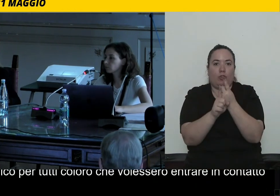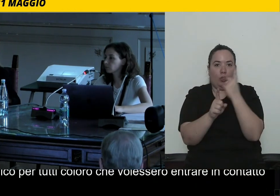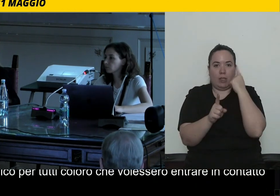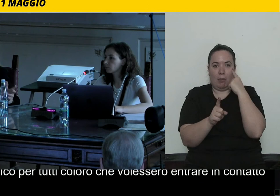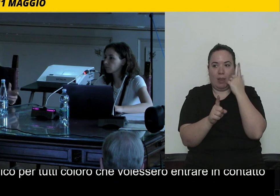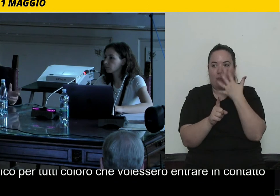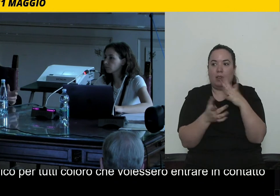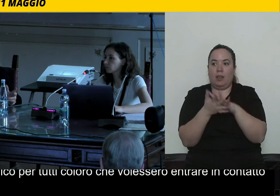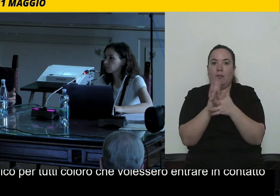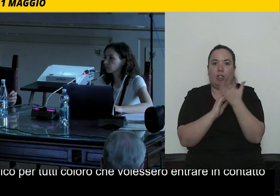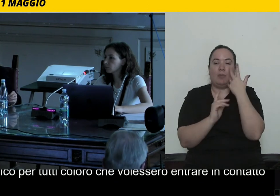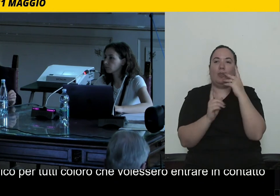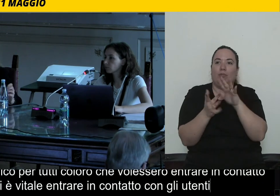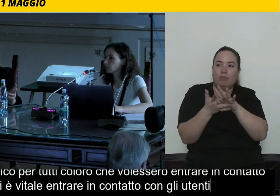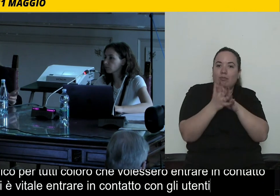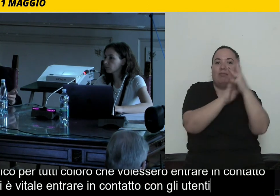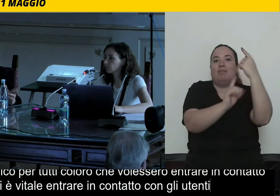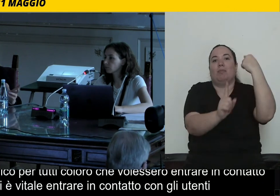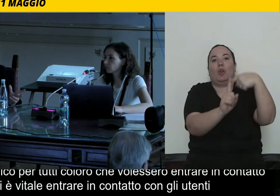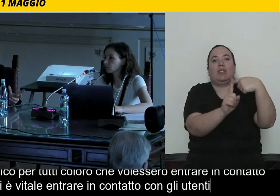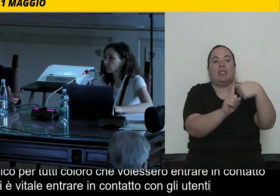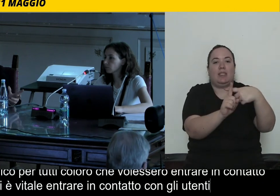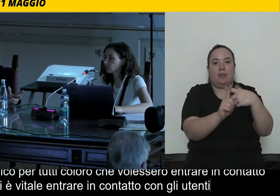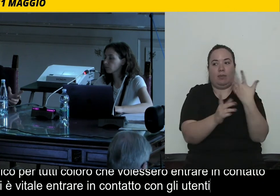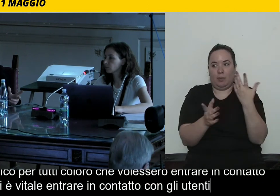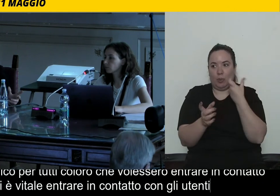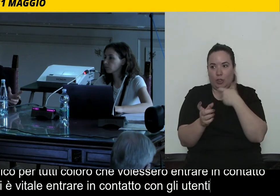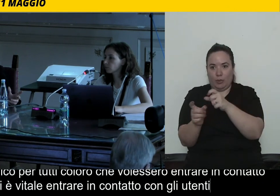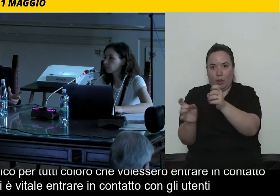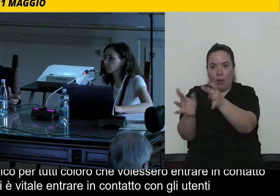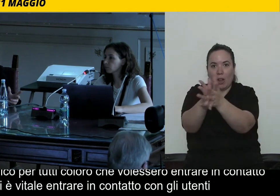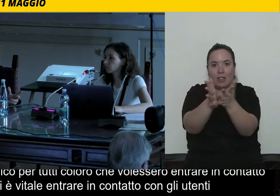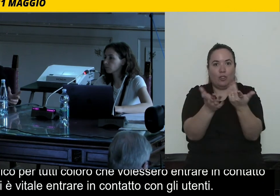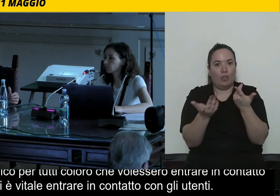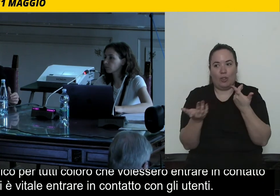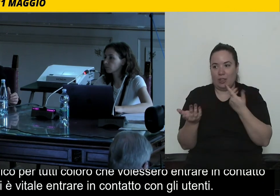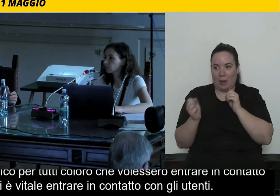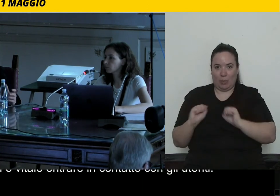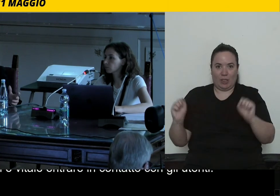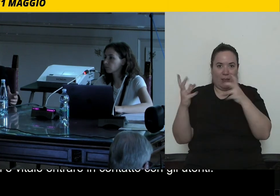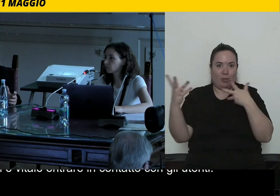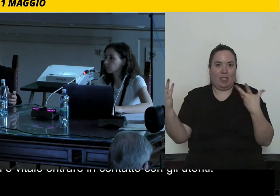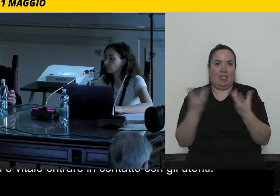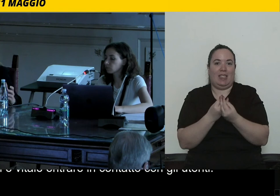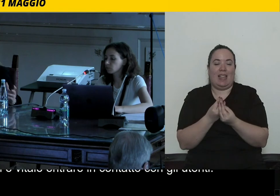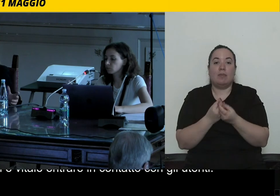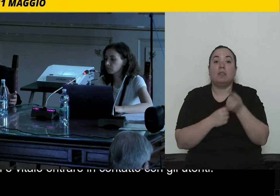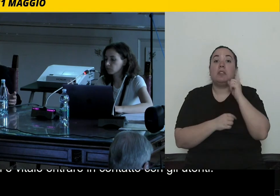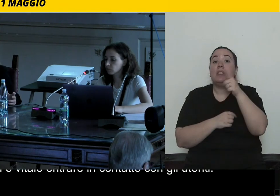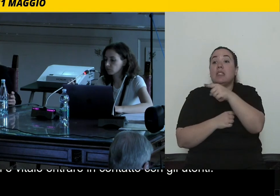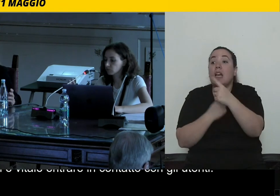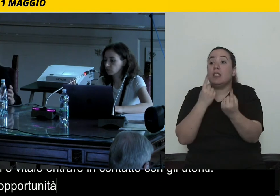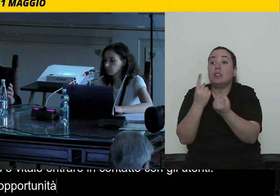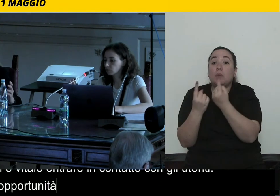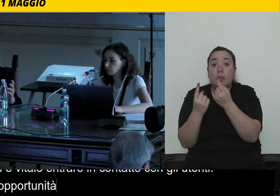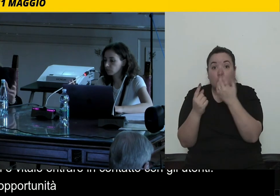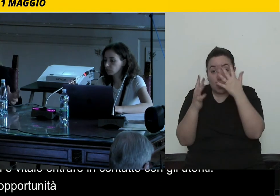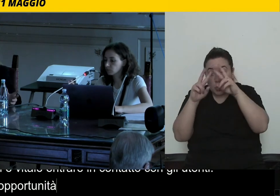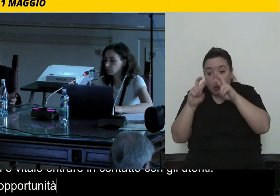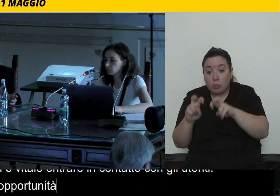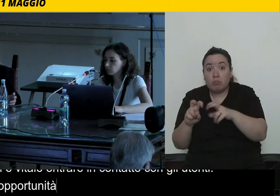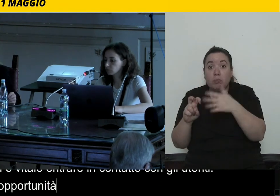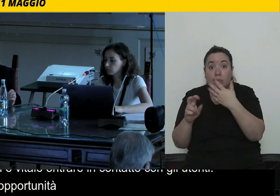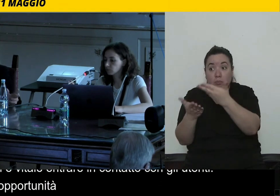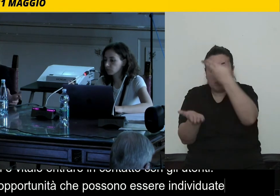vogliamo vedere in positivo, no? Pensiamo soprattutto alle opportunità che possono essere individuate. Quindi, se avete casi di studio da proporci,